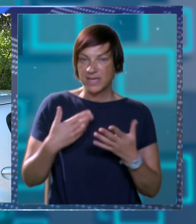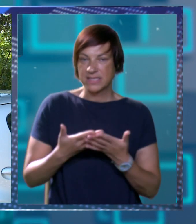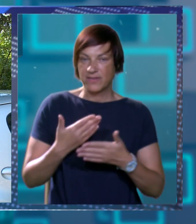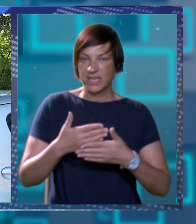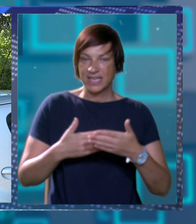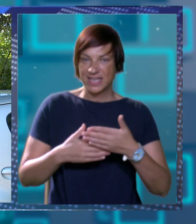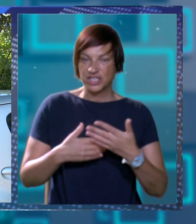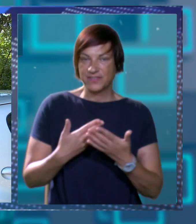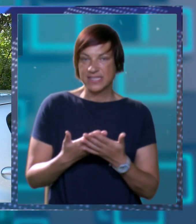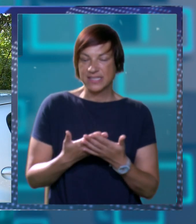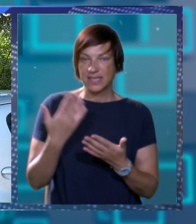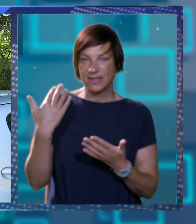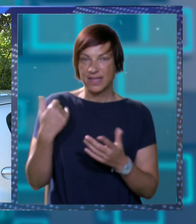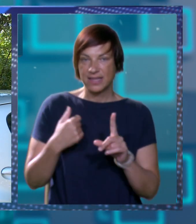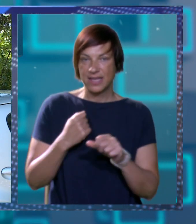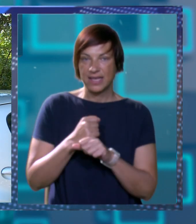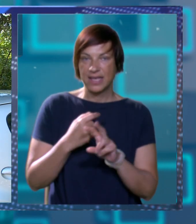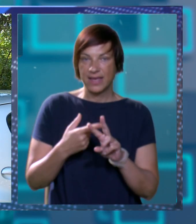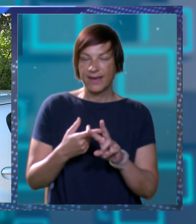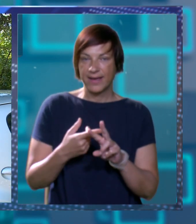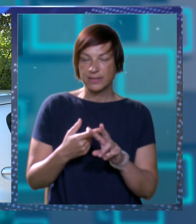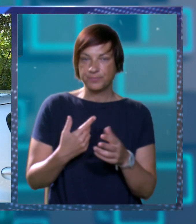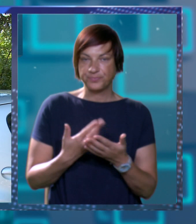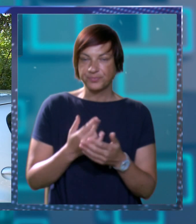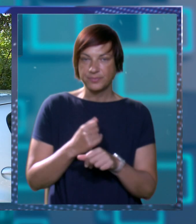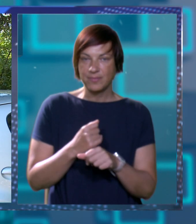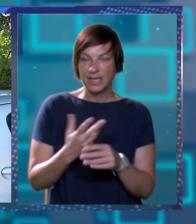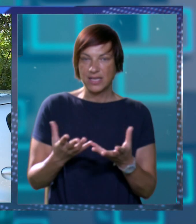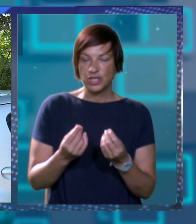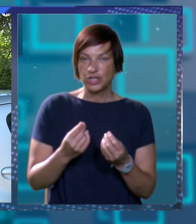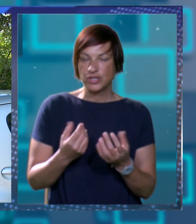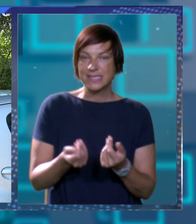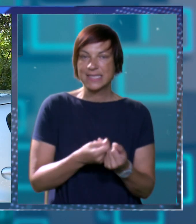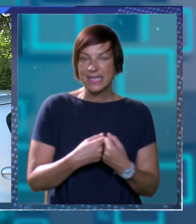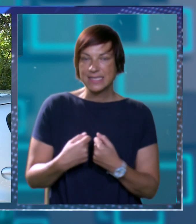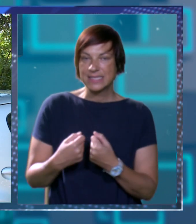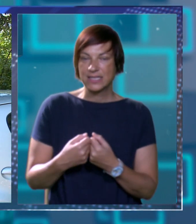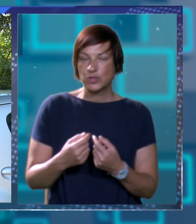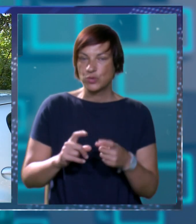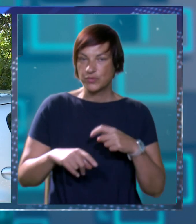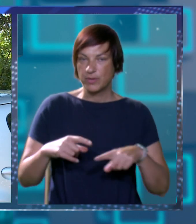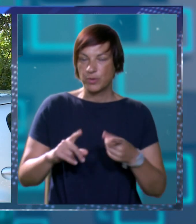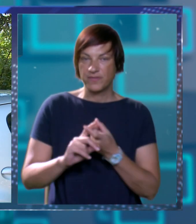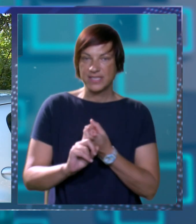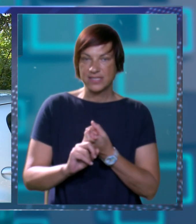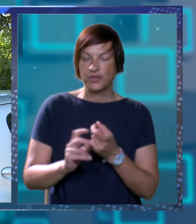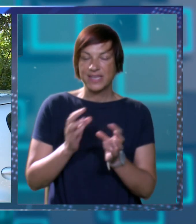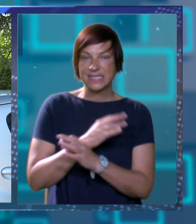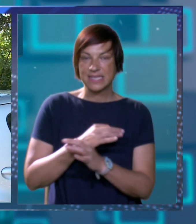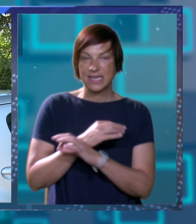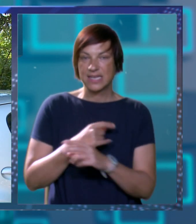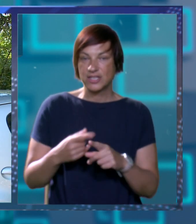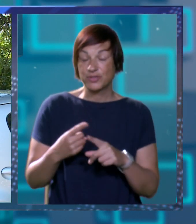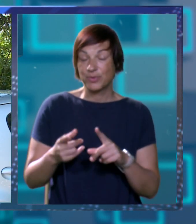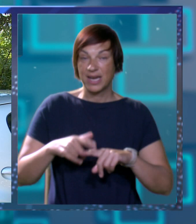građevinski način jer tada je IGH radio dosta poslova za društvo i povijesno vezano za društvo nažalost